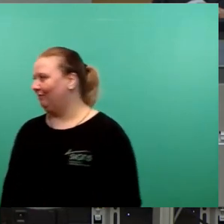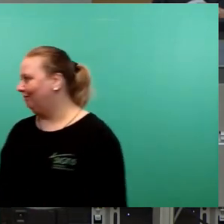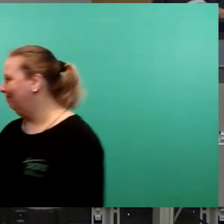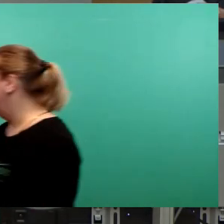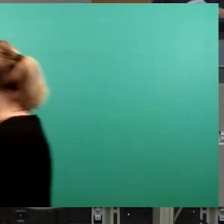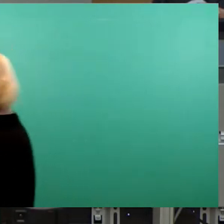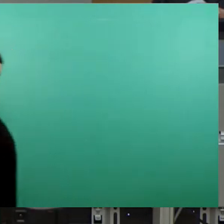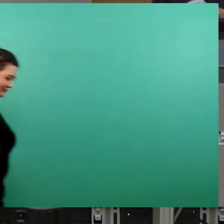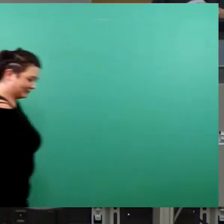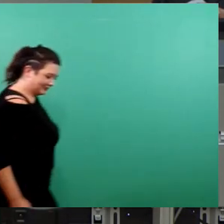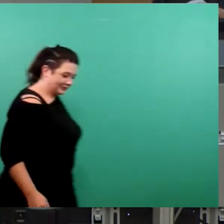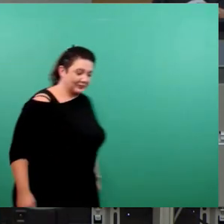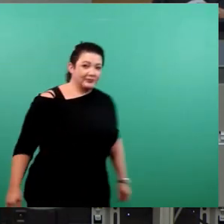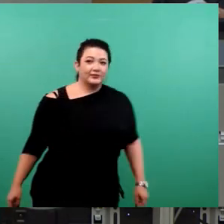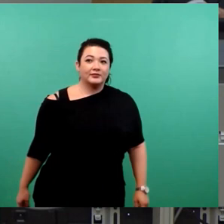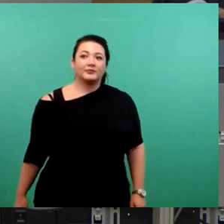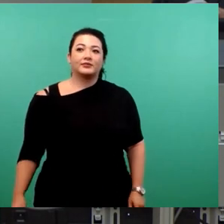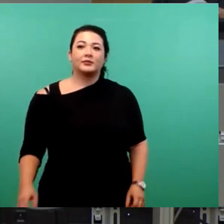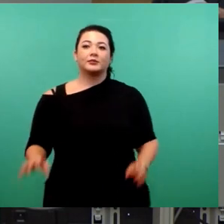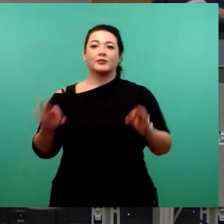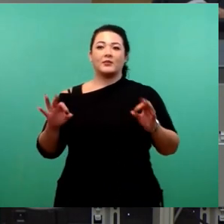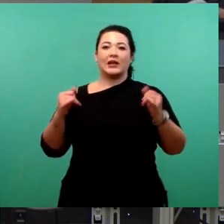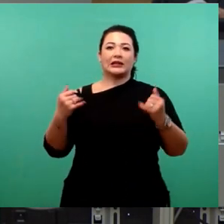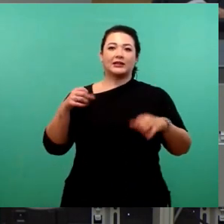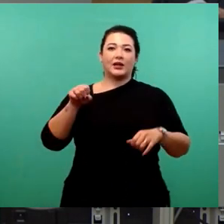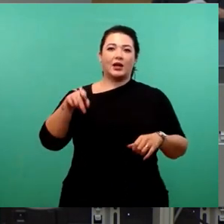Wir setzen fort mit der SPD-Fraktion, Frau Frohwieser.